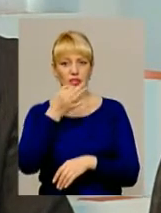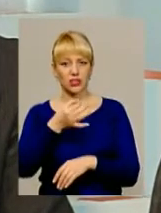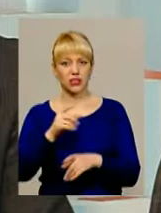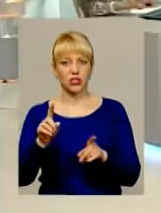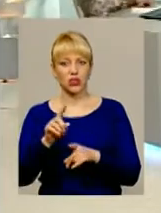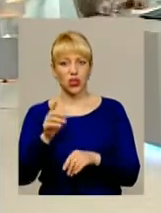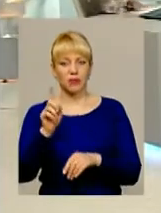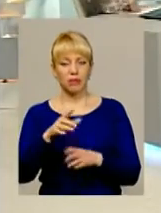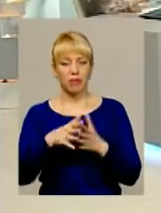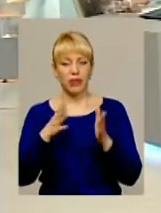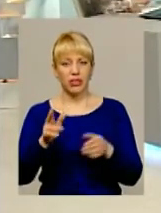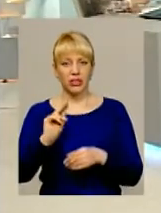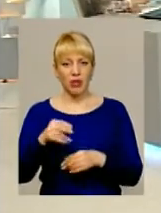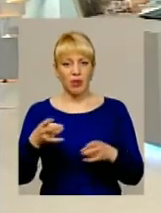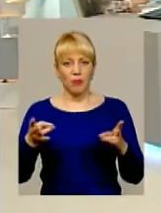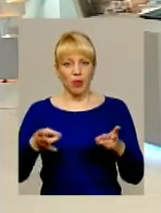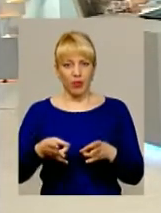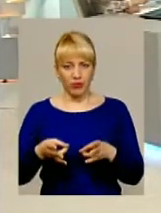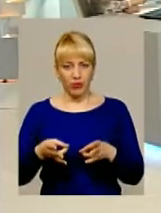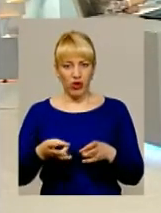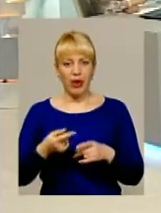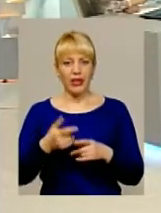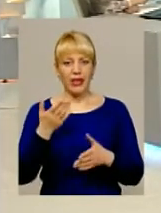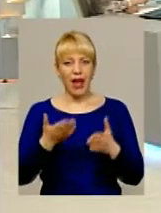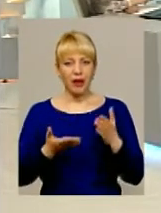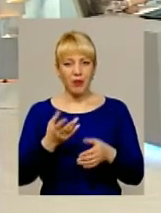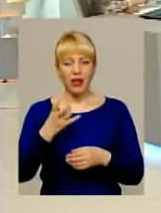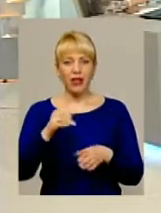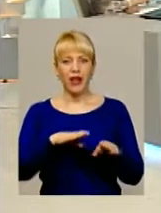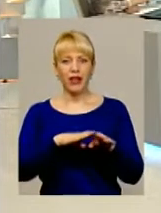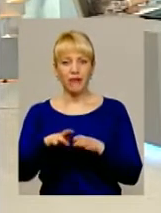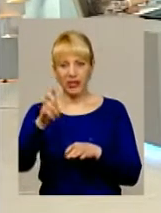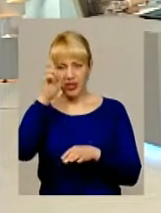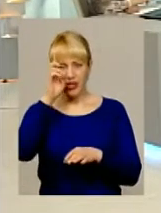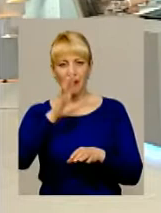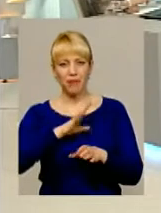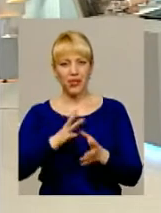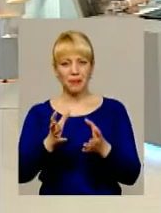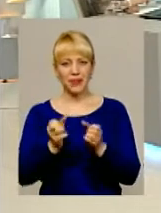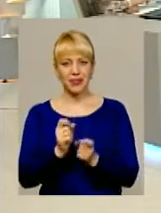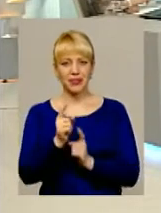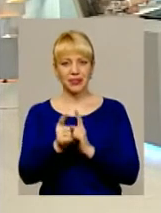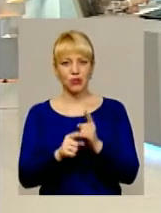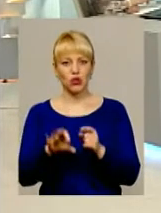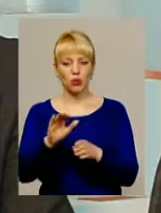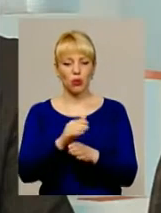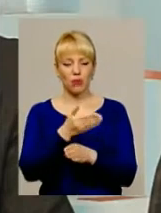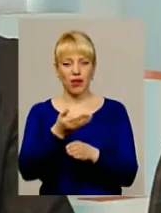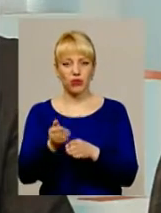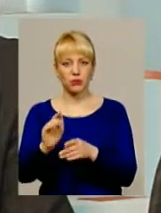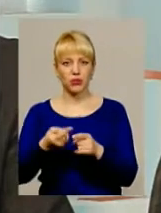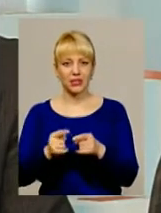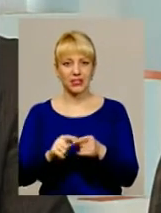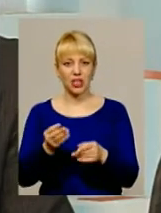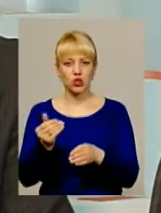їх навіть трохи більше, ніж потреба. І якби на рівні держави прийняли зміни щодо перерозподілу цієї